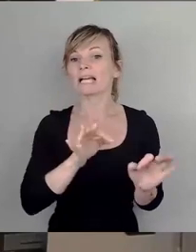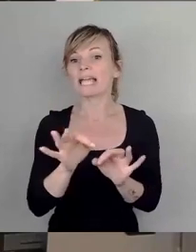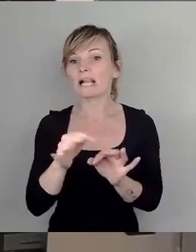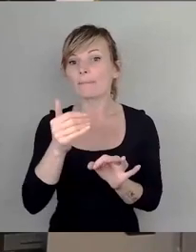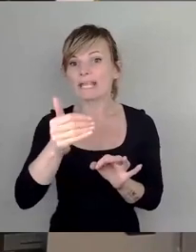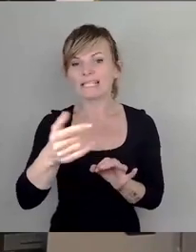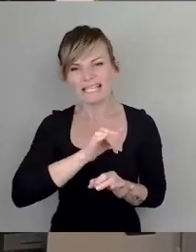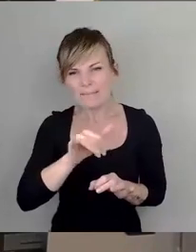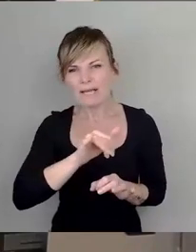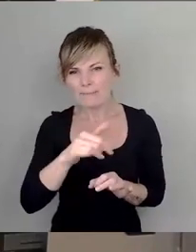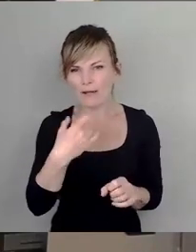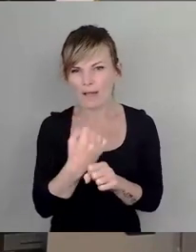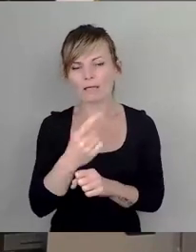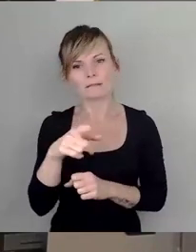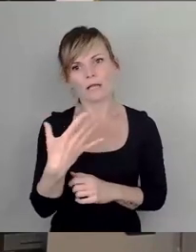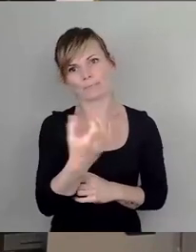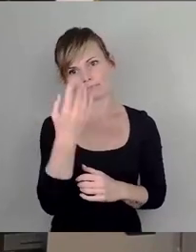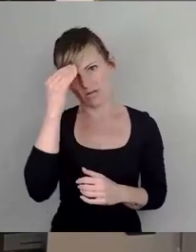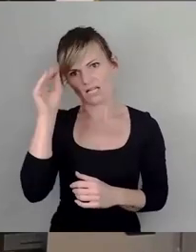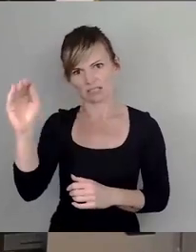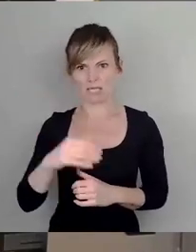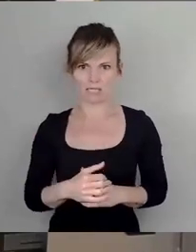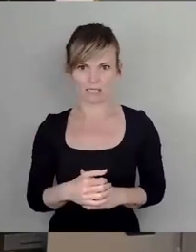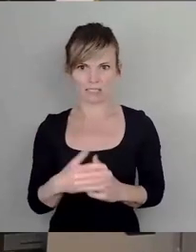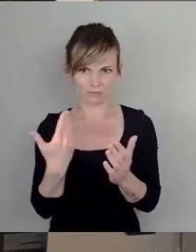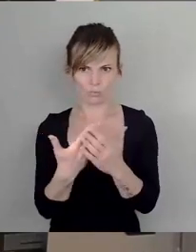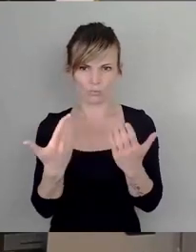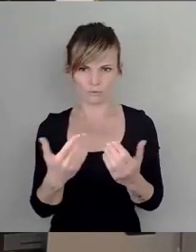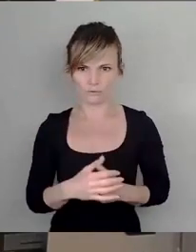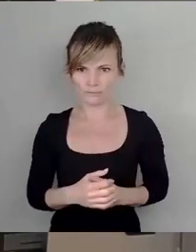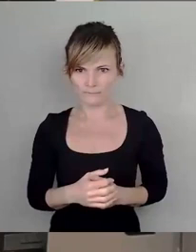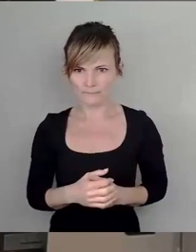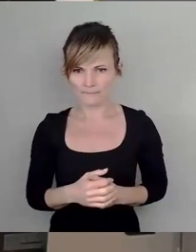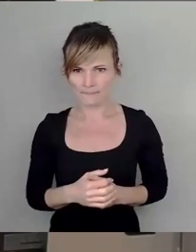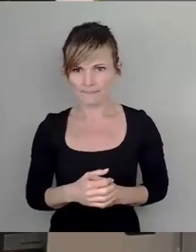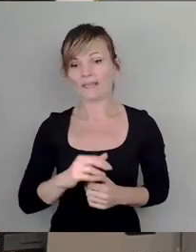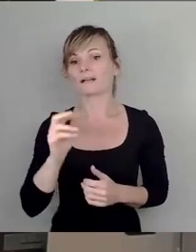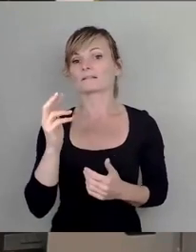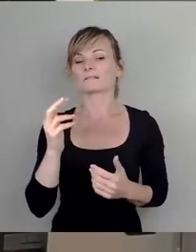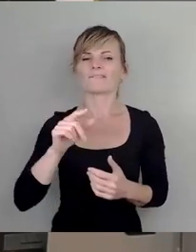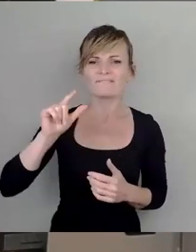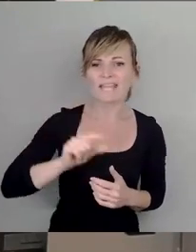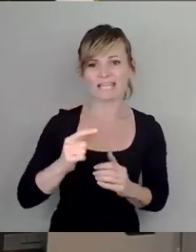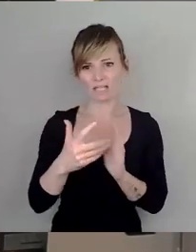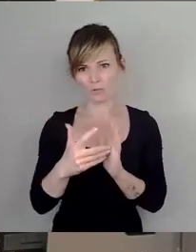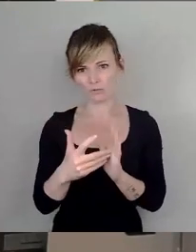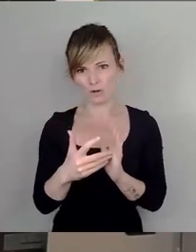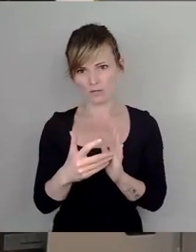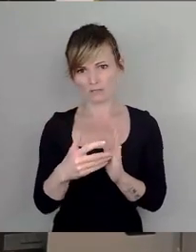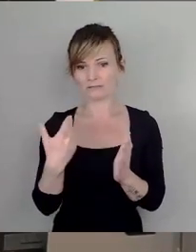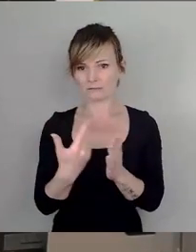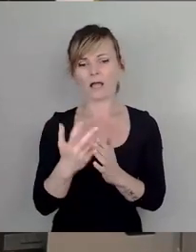dauerhaft, oder wenn man das Gefühl hat eben, dass dieser die wenigen Kontrollen, die da sind, ausnutzen, um eben